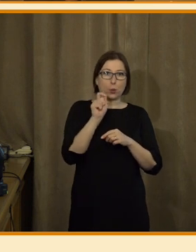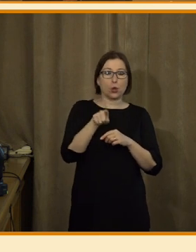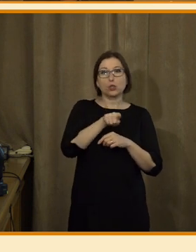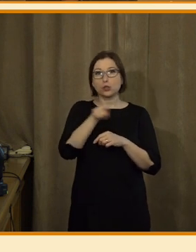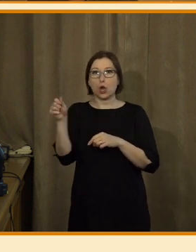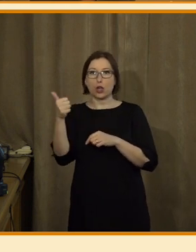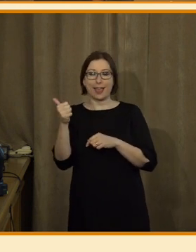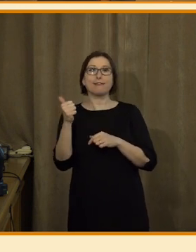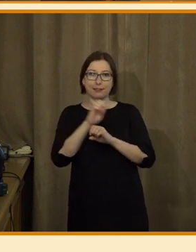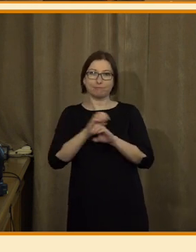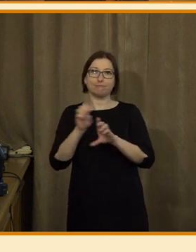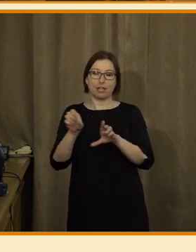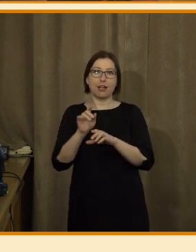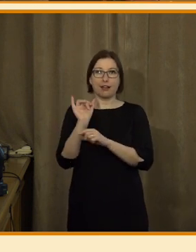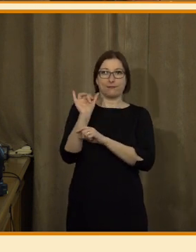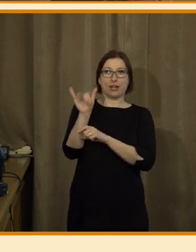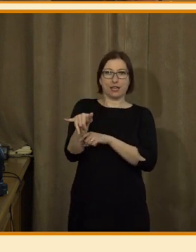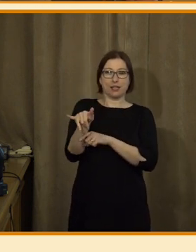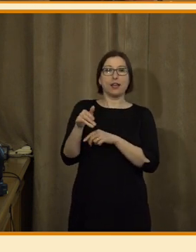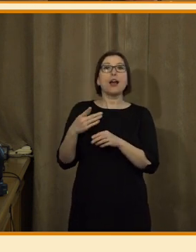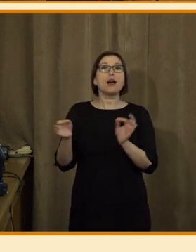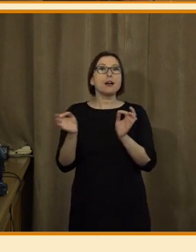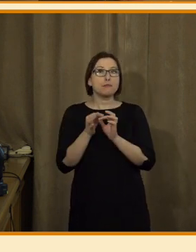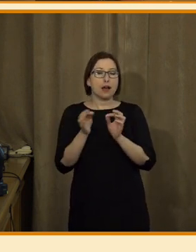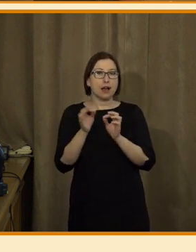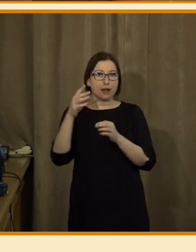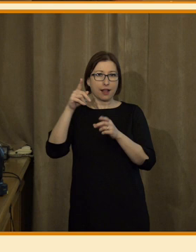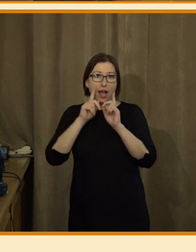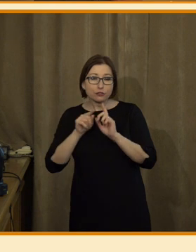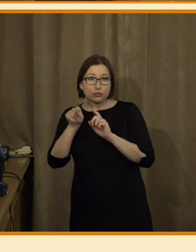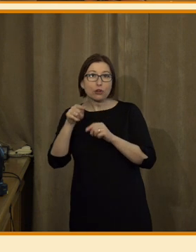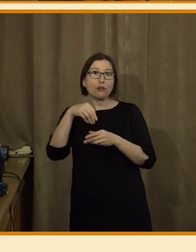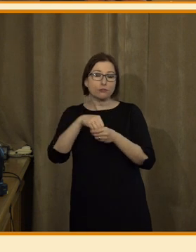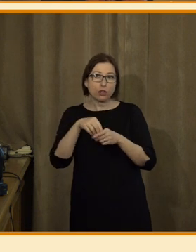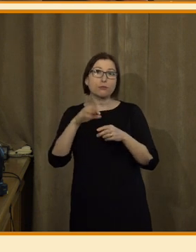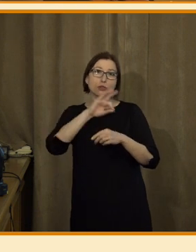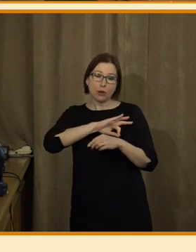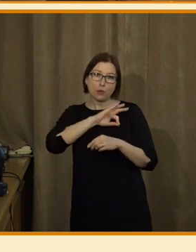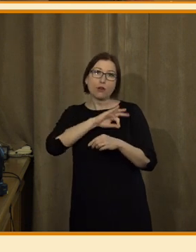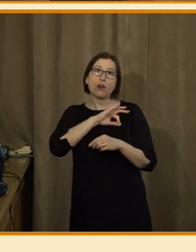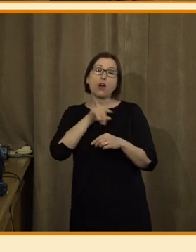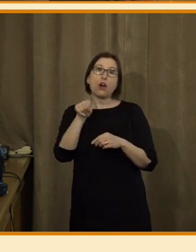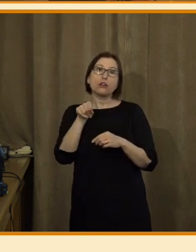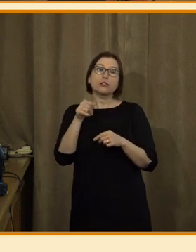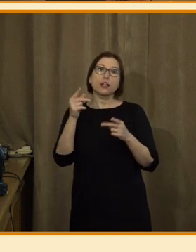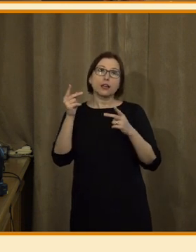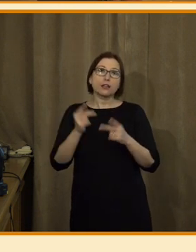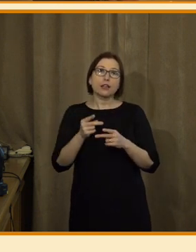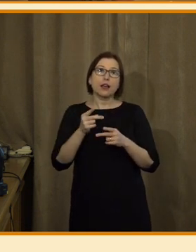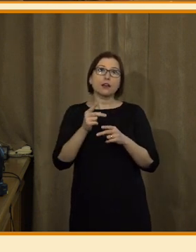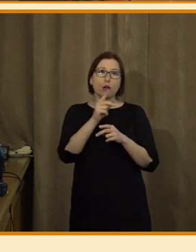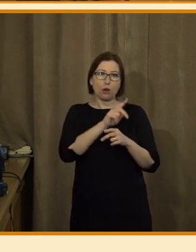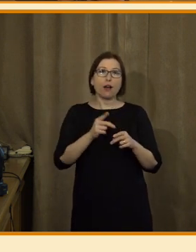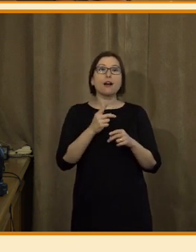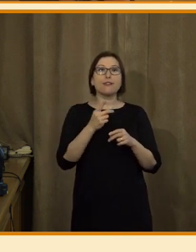A protože Bára Hačík, která hlas propůjčila, šla dobrovolně, šla do Willy Big